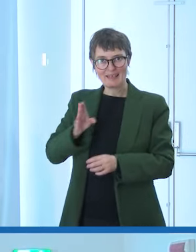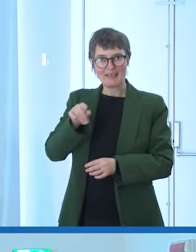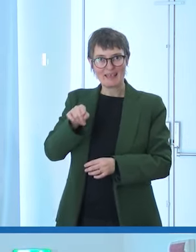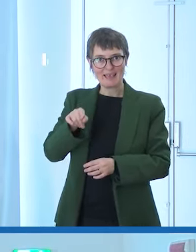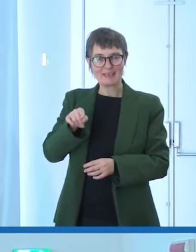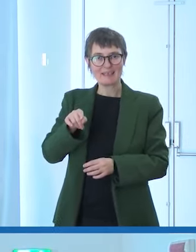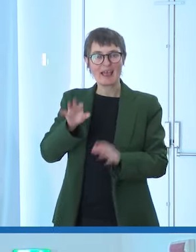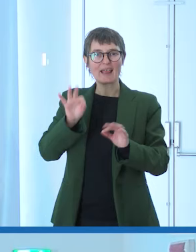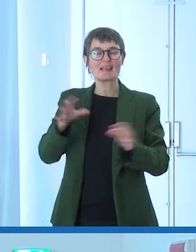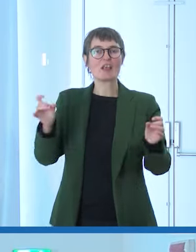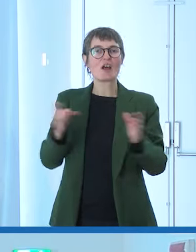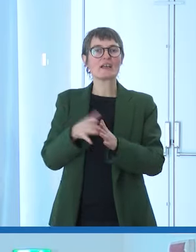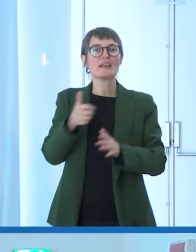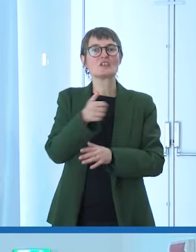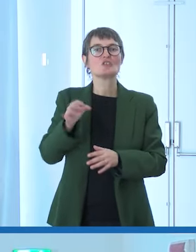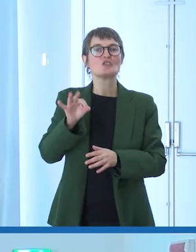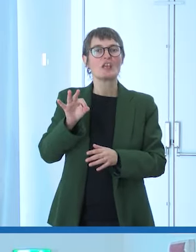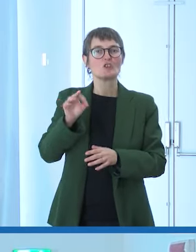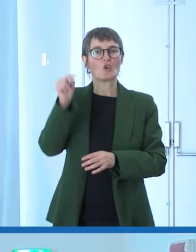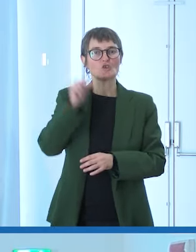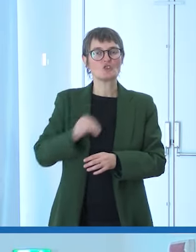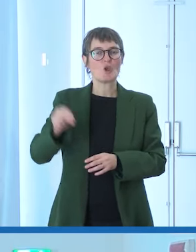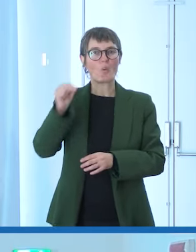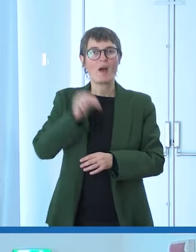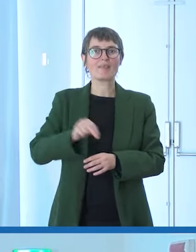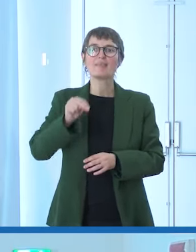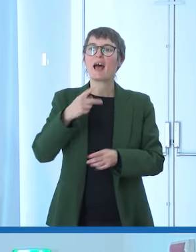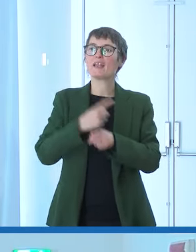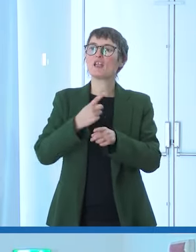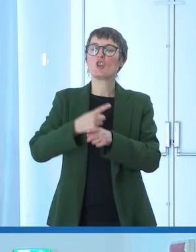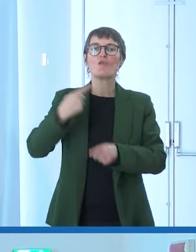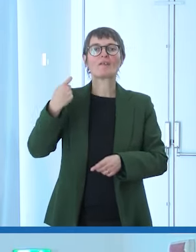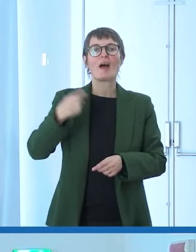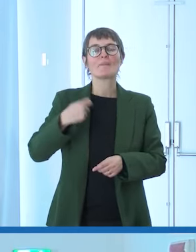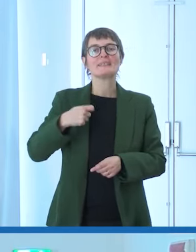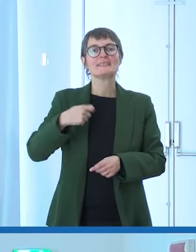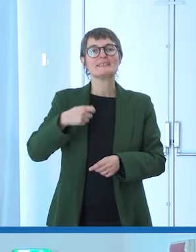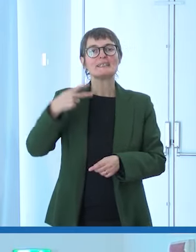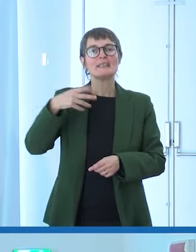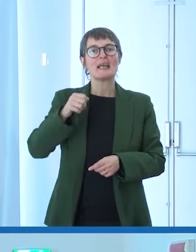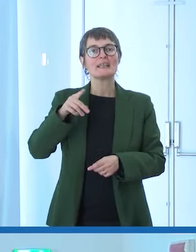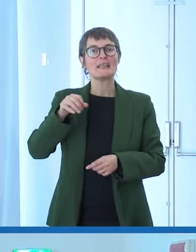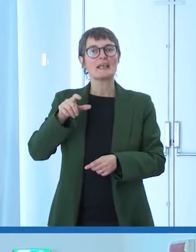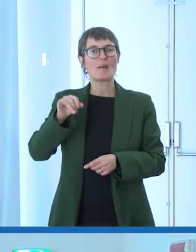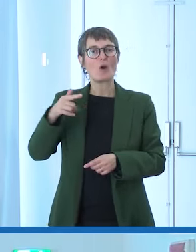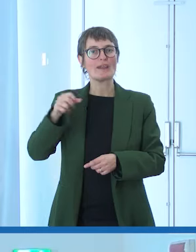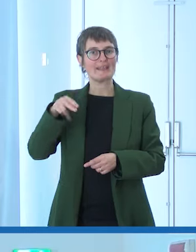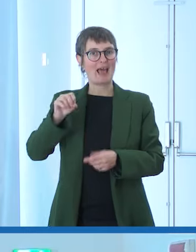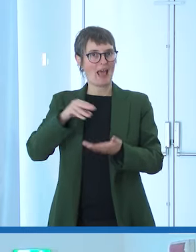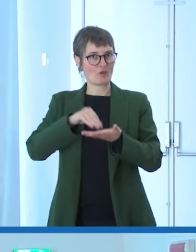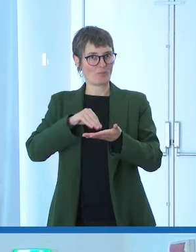150 anni quando doveva arrivare il presidente napoletano mischi cuffioni grossi e